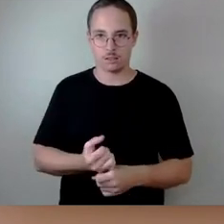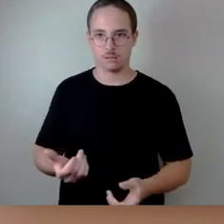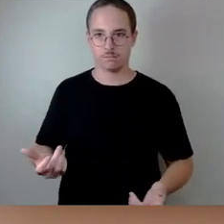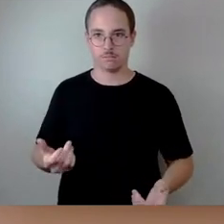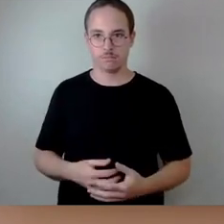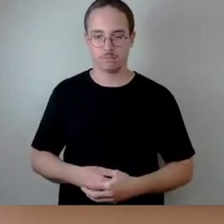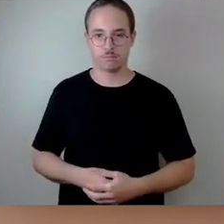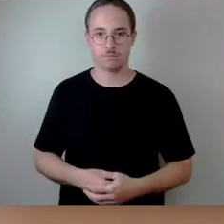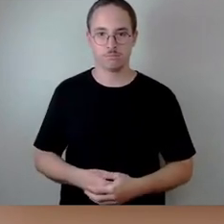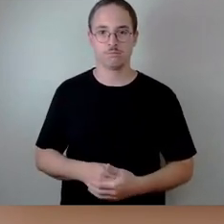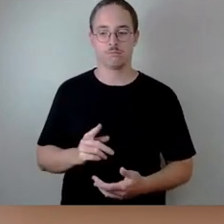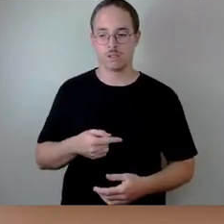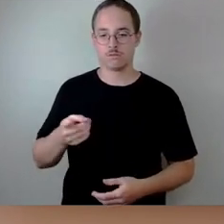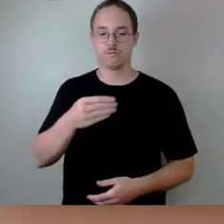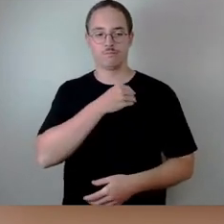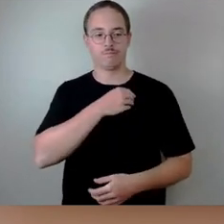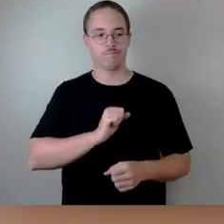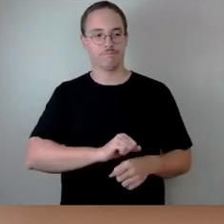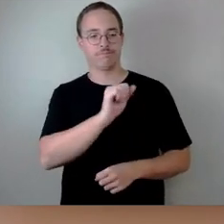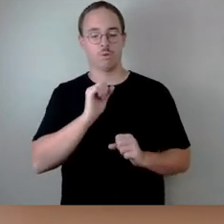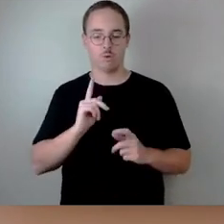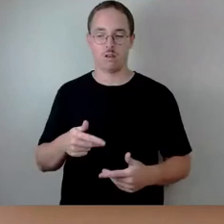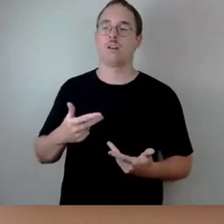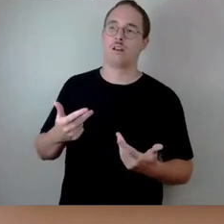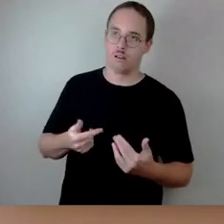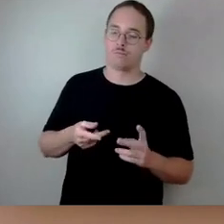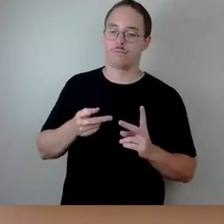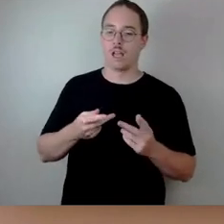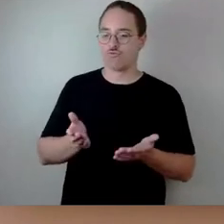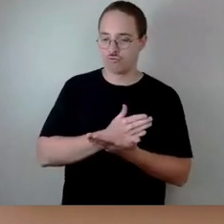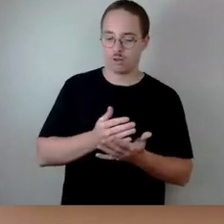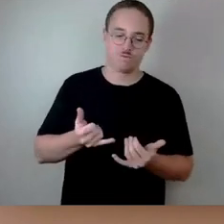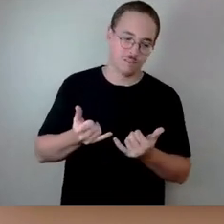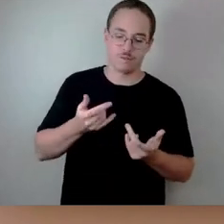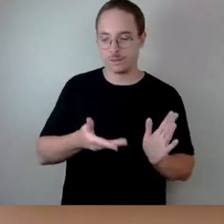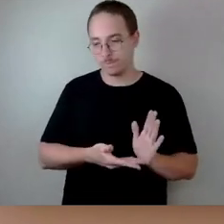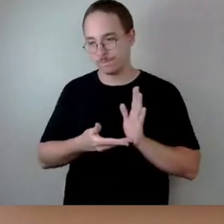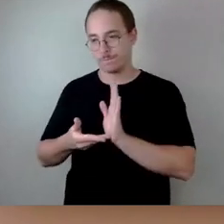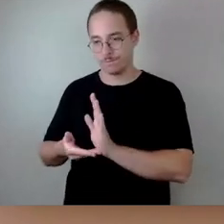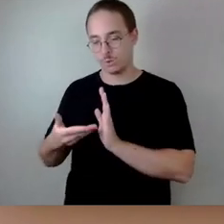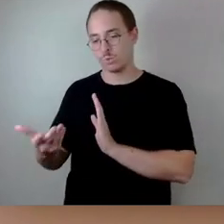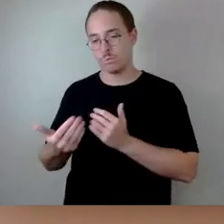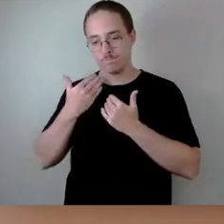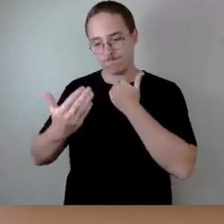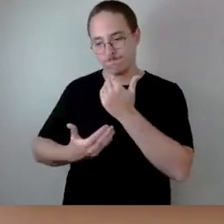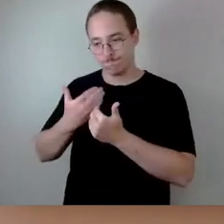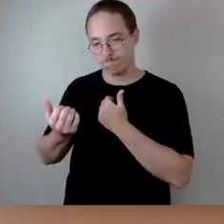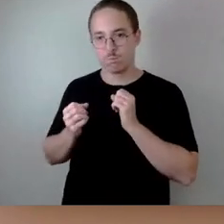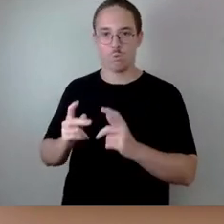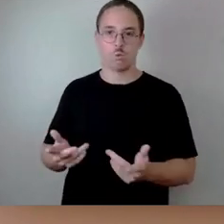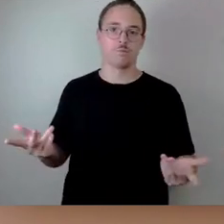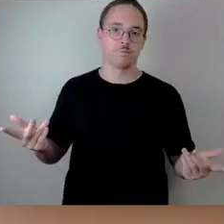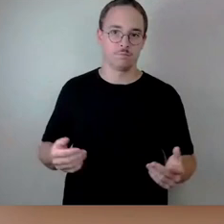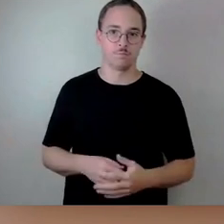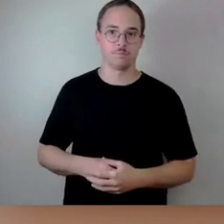Und müsste Ihnen dann darüber Bericht ablegen. Aber am Ende der Tage als Gremium sind Sie mit dem höchsten Recht des